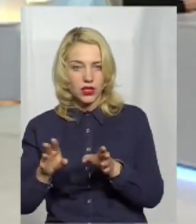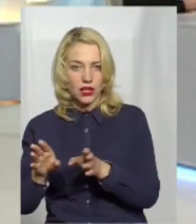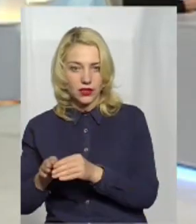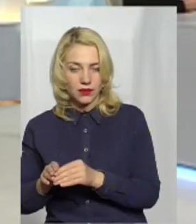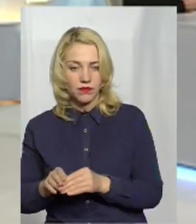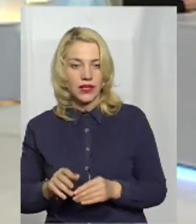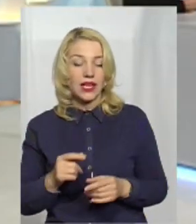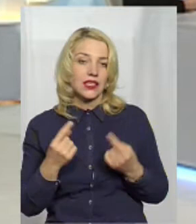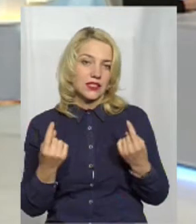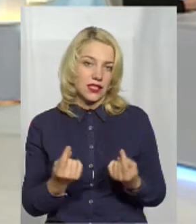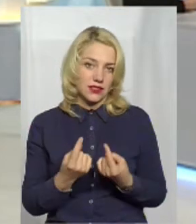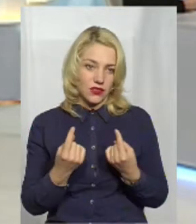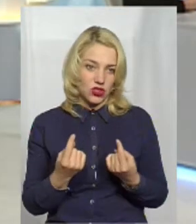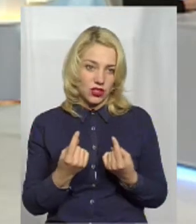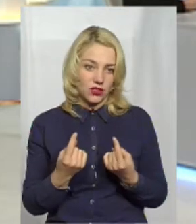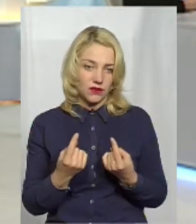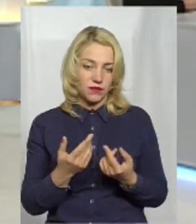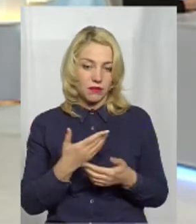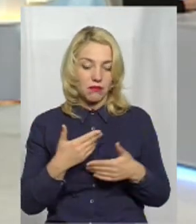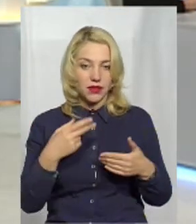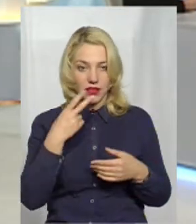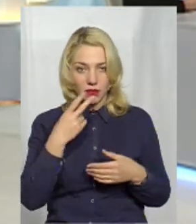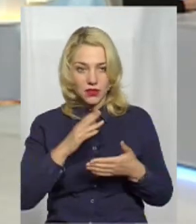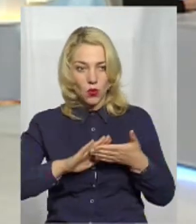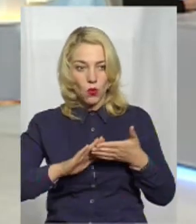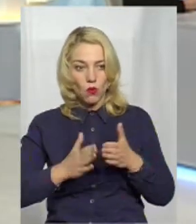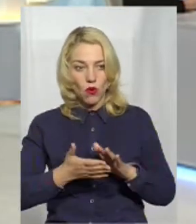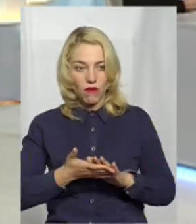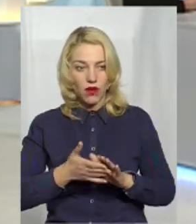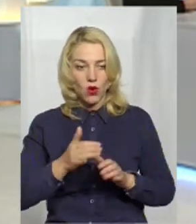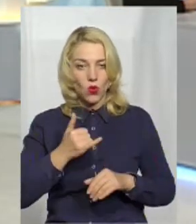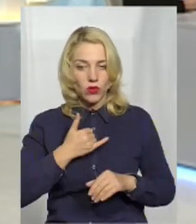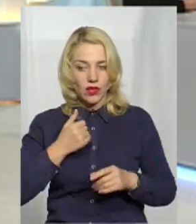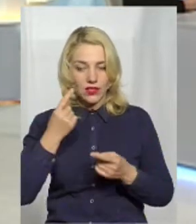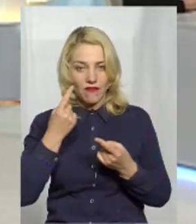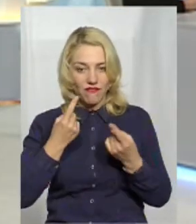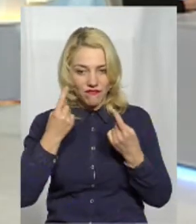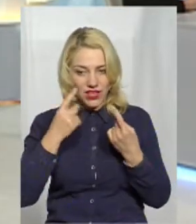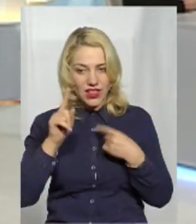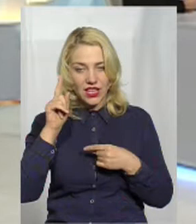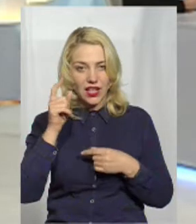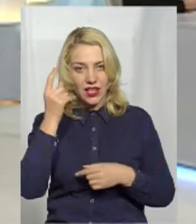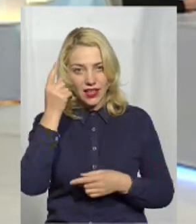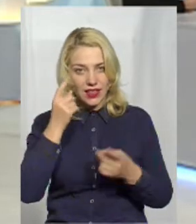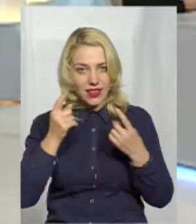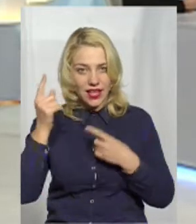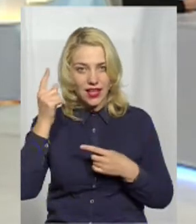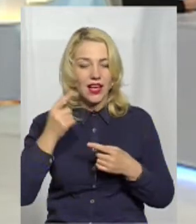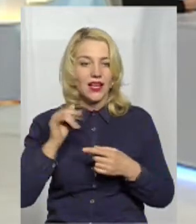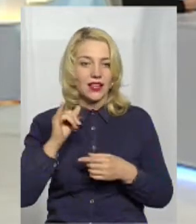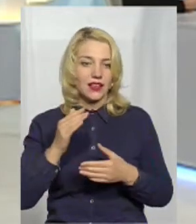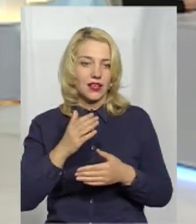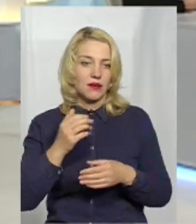зазвичай, ми дивимося умови, в нас виникає ідея, ми робимо такий брейншторм,